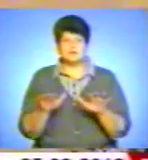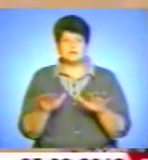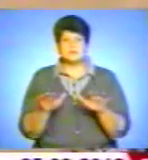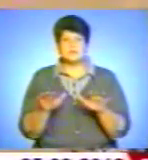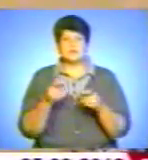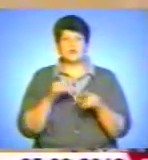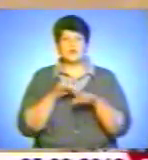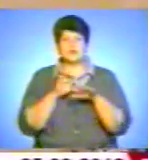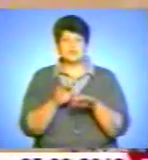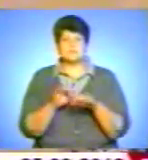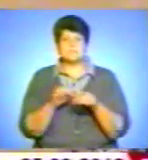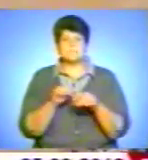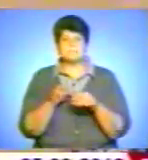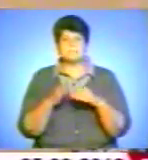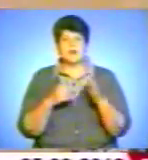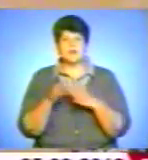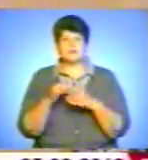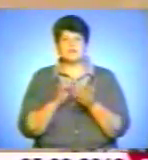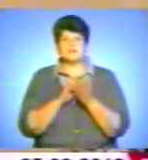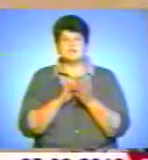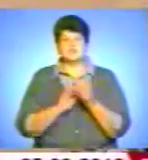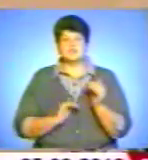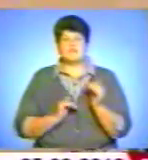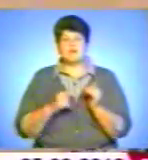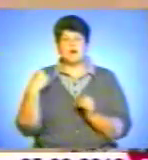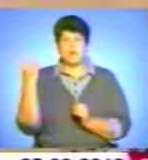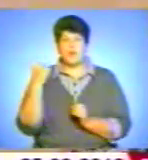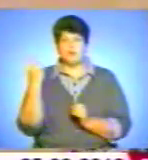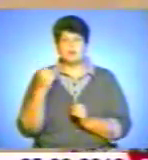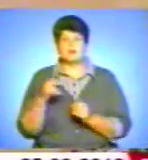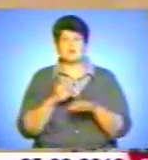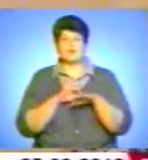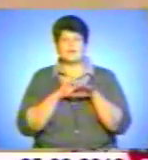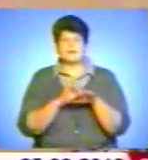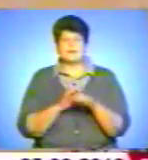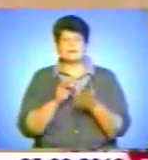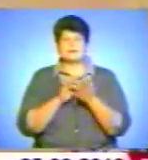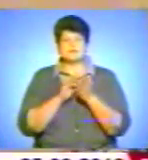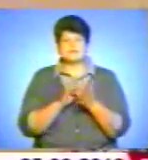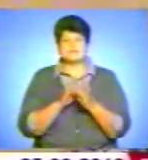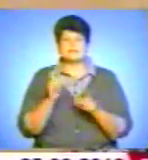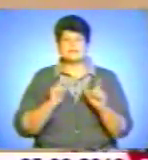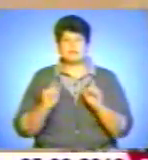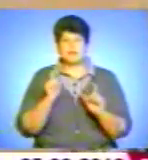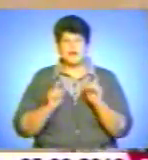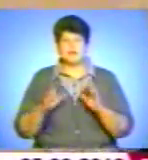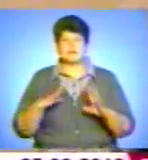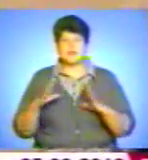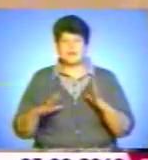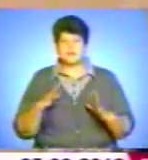прокоченні практики в туристичних фірмах області, проведенні екскурсій, семінарів, тренінгів,